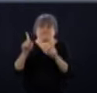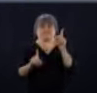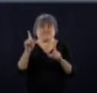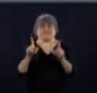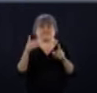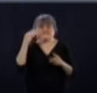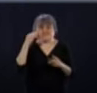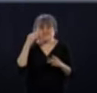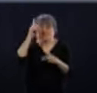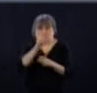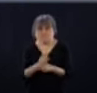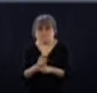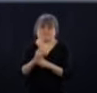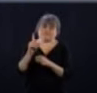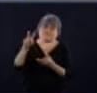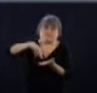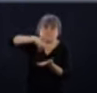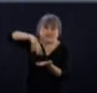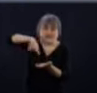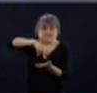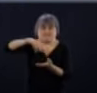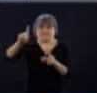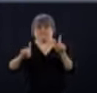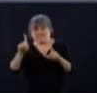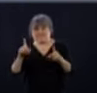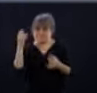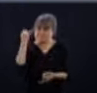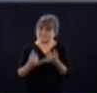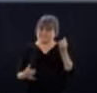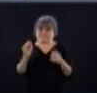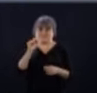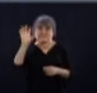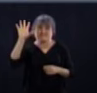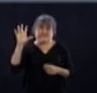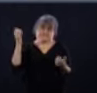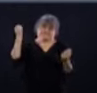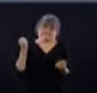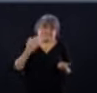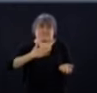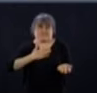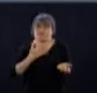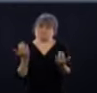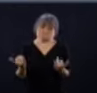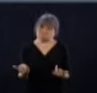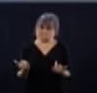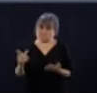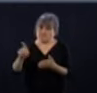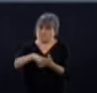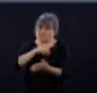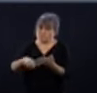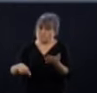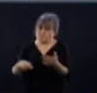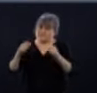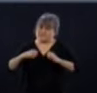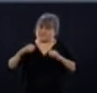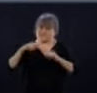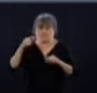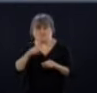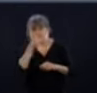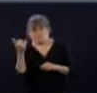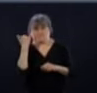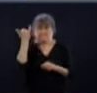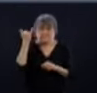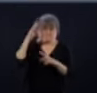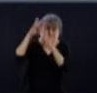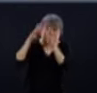des finissants. Donc, on pense à vous et on essaie de trouver une façon créative, imaginative, mais respectueuse des consignes de santé publique, de pouvoir